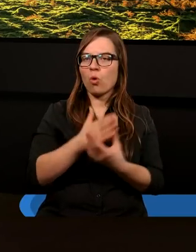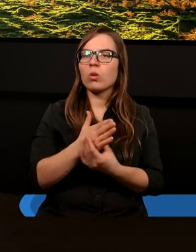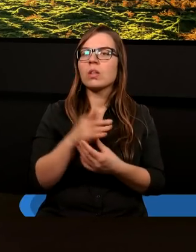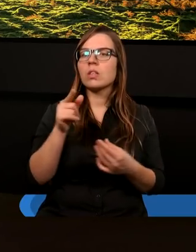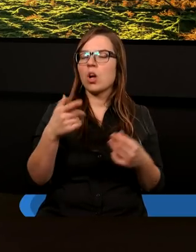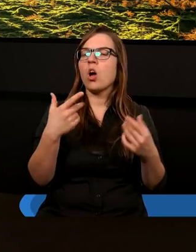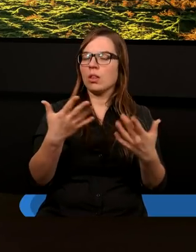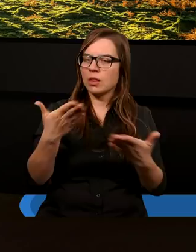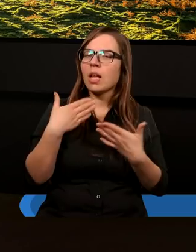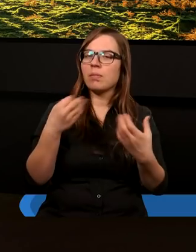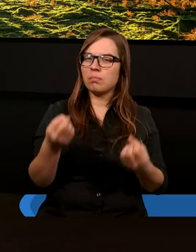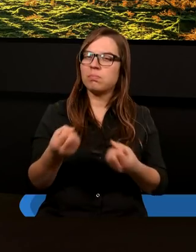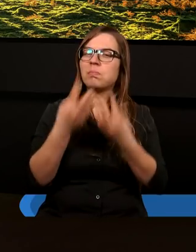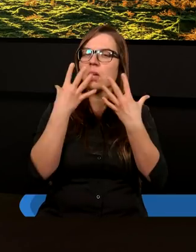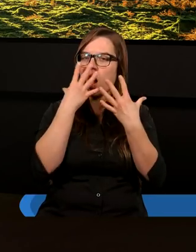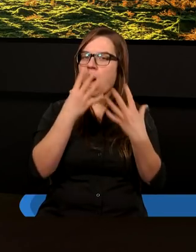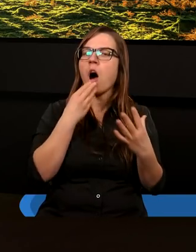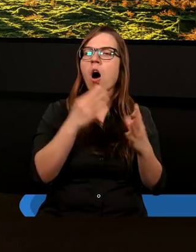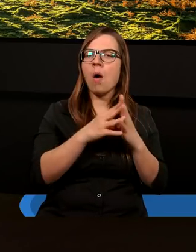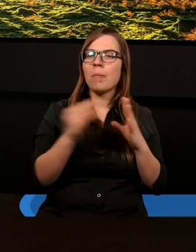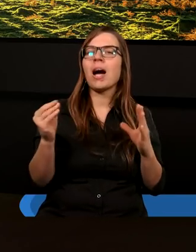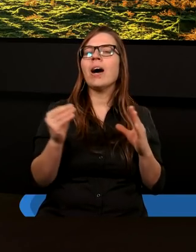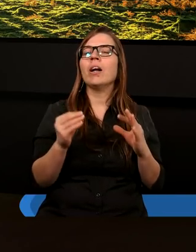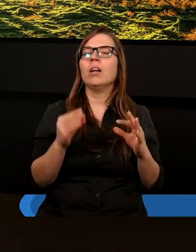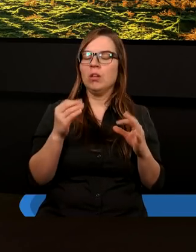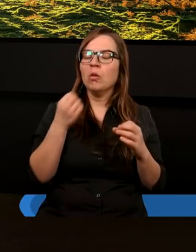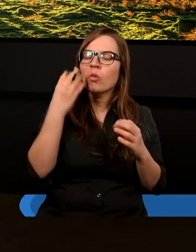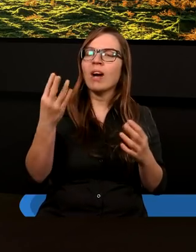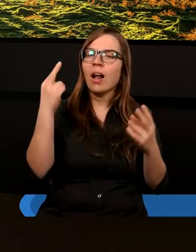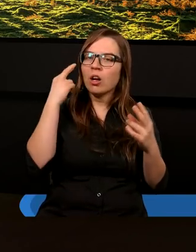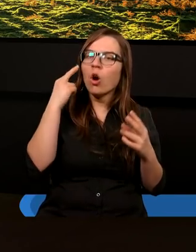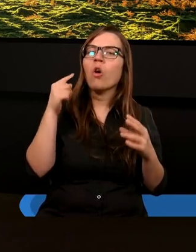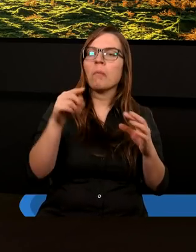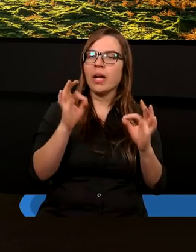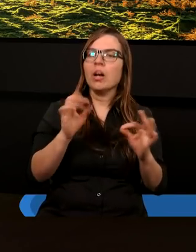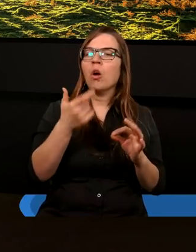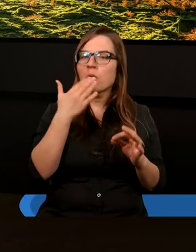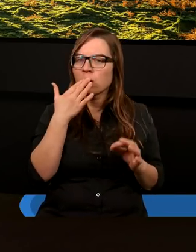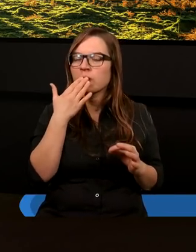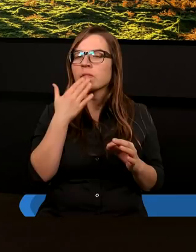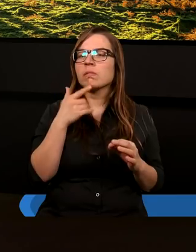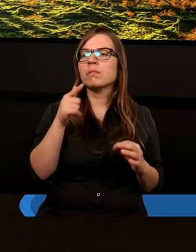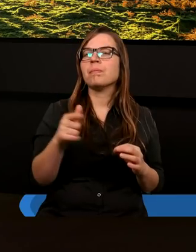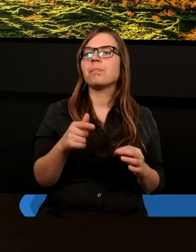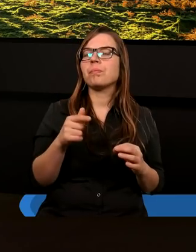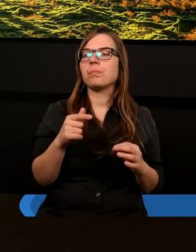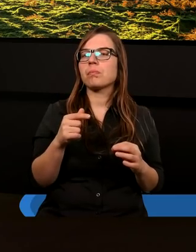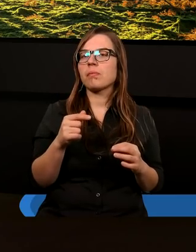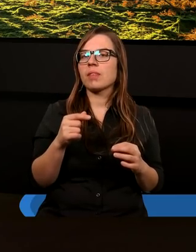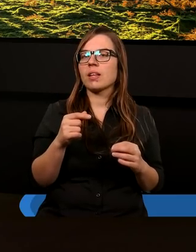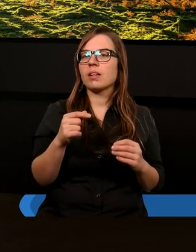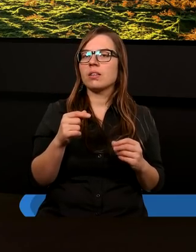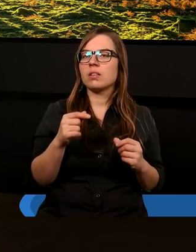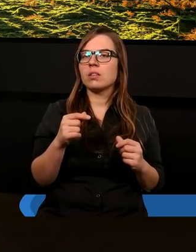że one dają taki też punkt odniesienia, czy utrwalają to, co mówimy. Pan Jezus kupił nam bilet,